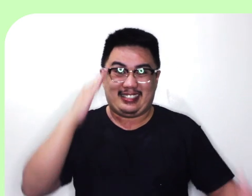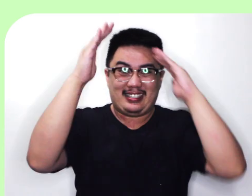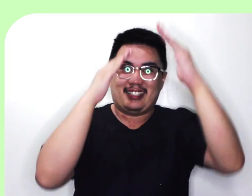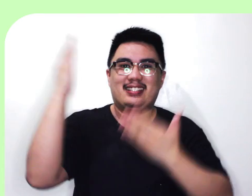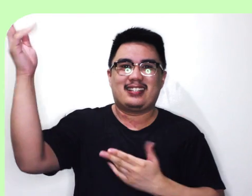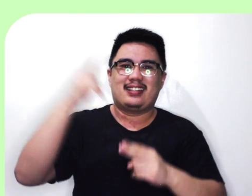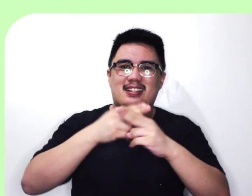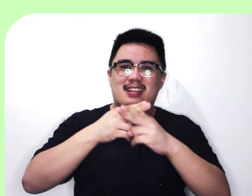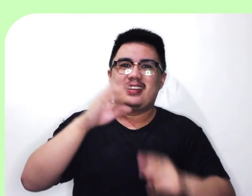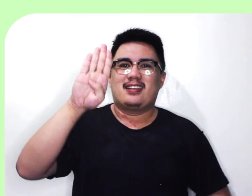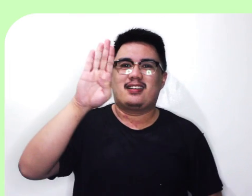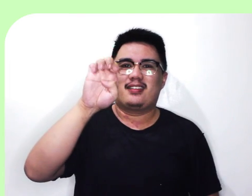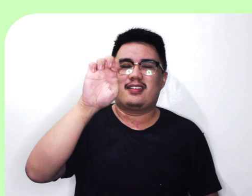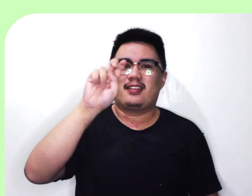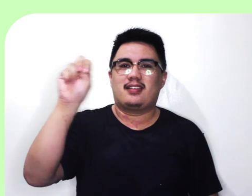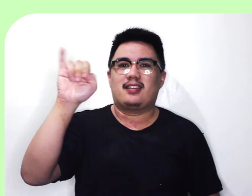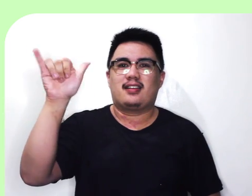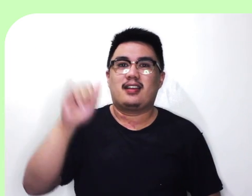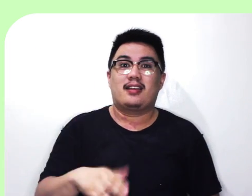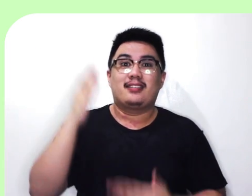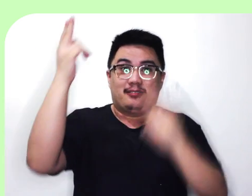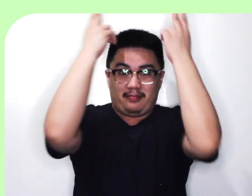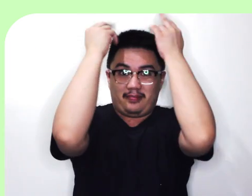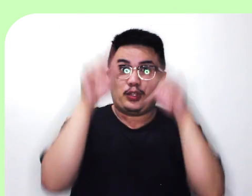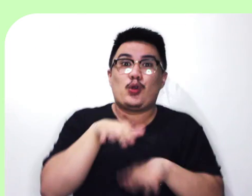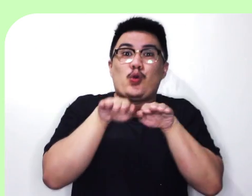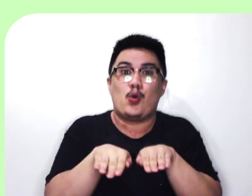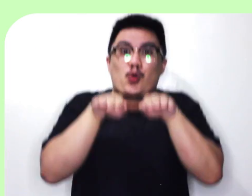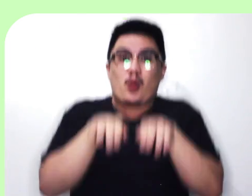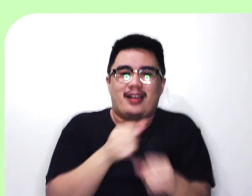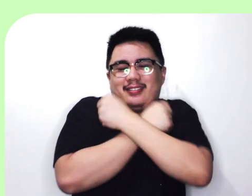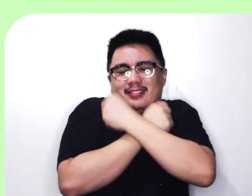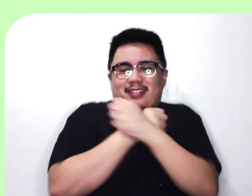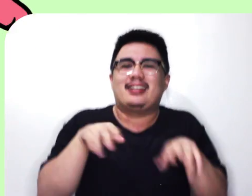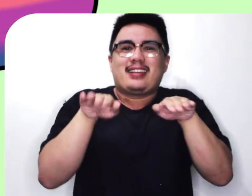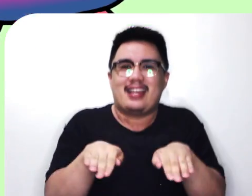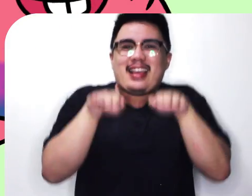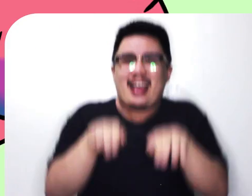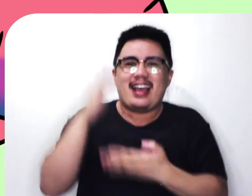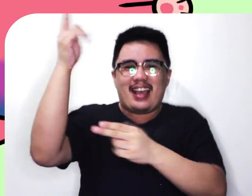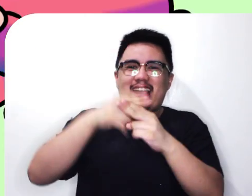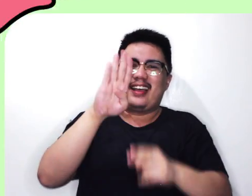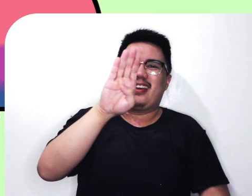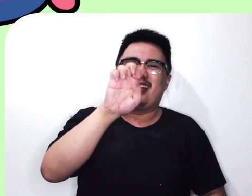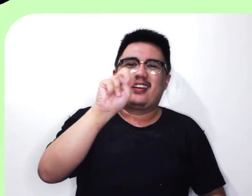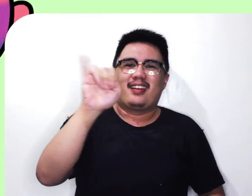Ako si Penny, tumatahol! Some Kuleho, tumatahol!